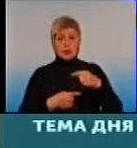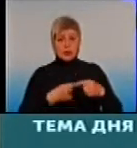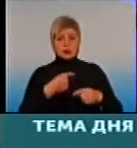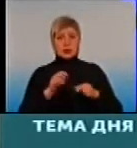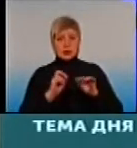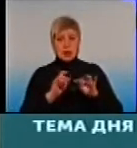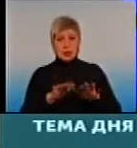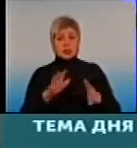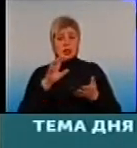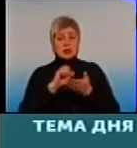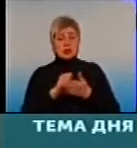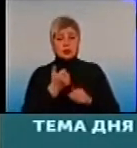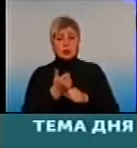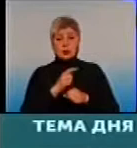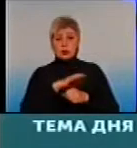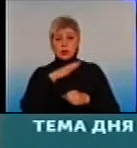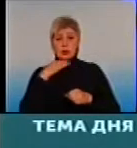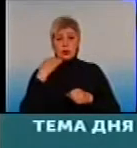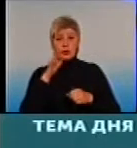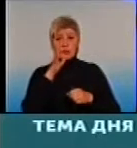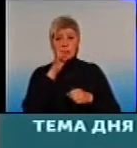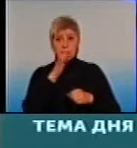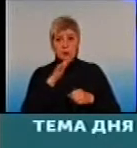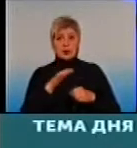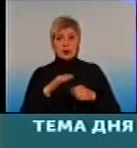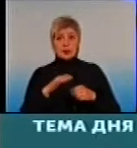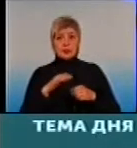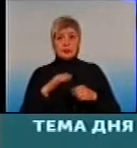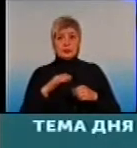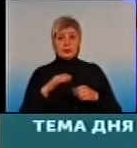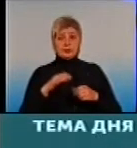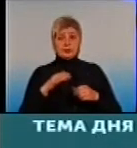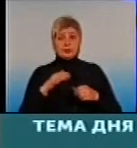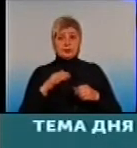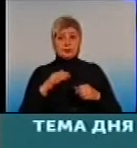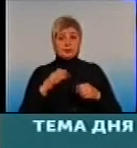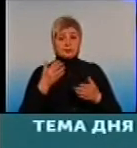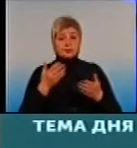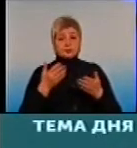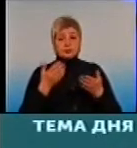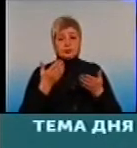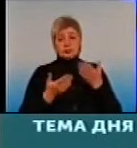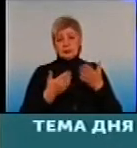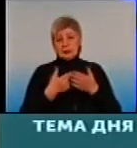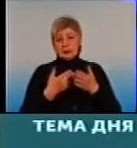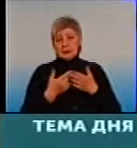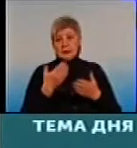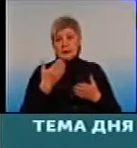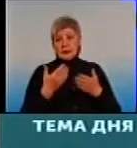много времени, если даже 10 минут и доктор все умеет, и молодой такой, и быстрый, и